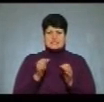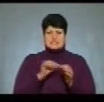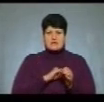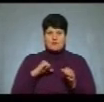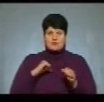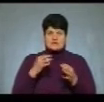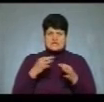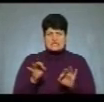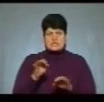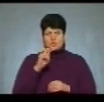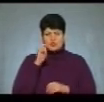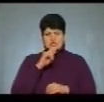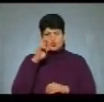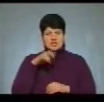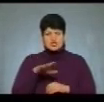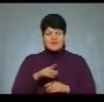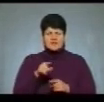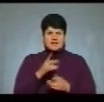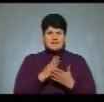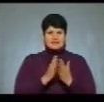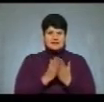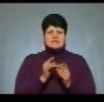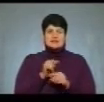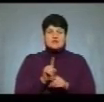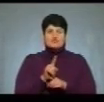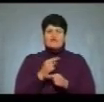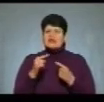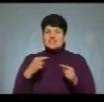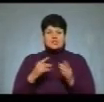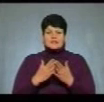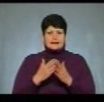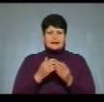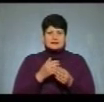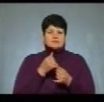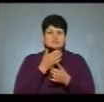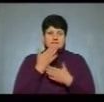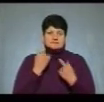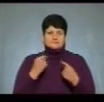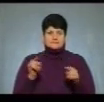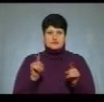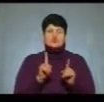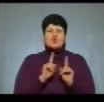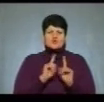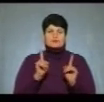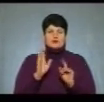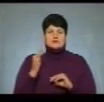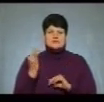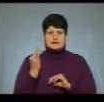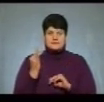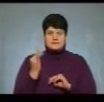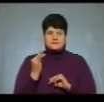державу. Чи є щось таке у цій книзі? Чого в інших книгах наші читачі можуть не знайти? І що їм особливо буде цікаво?